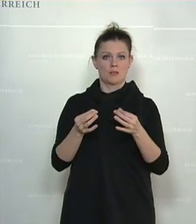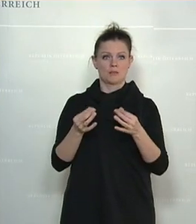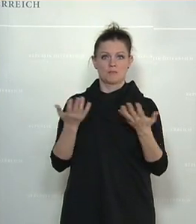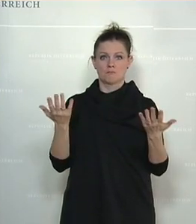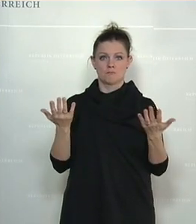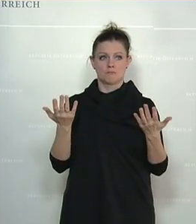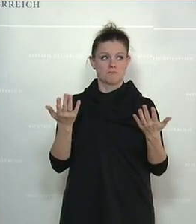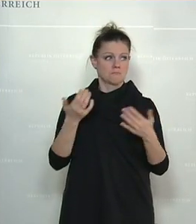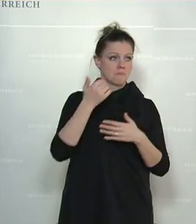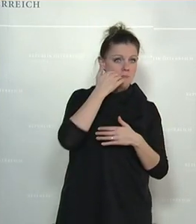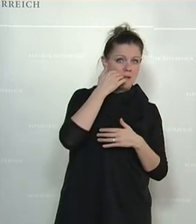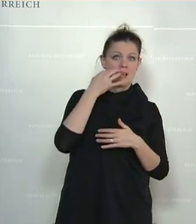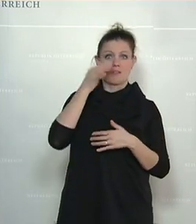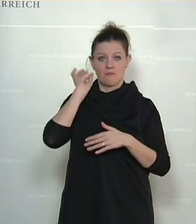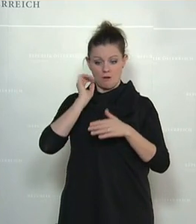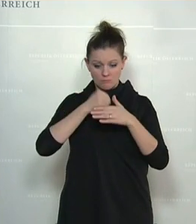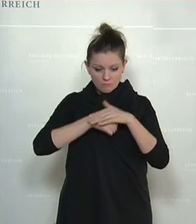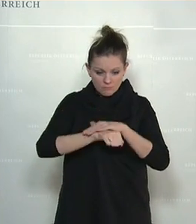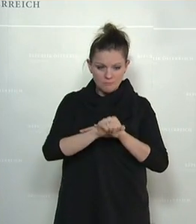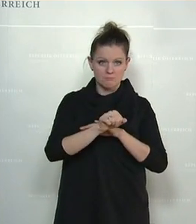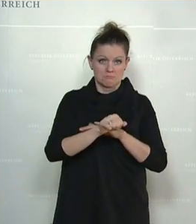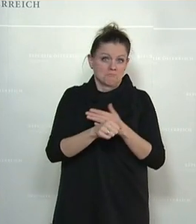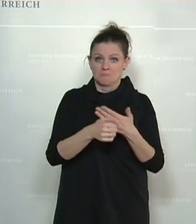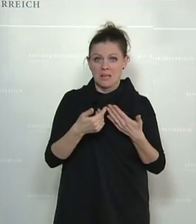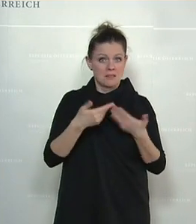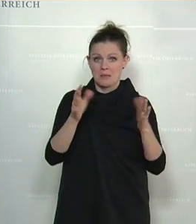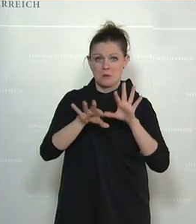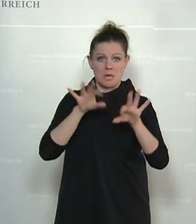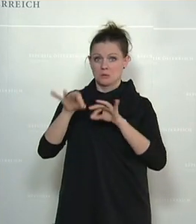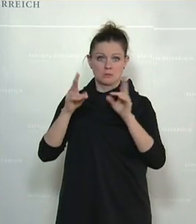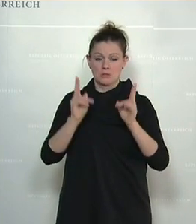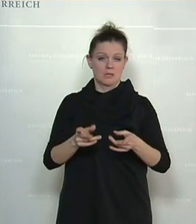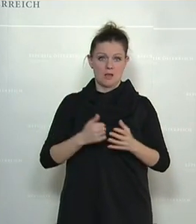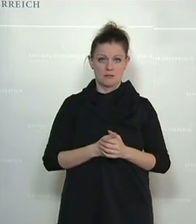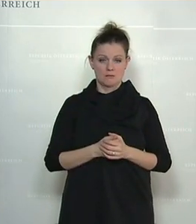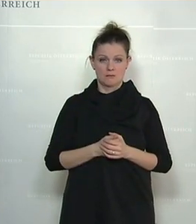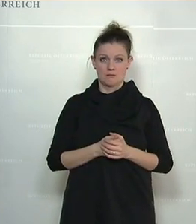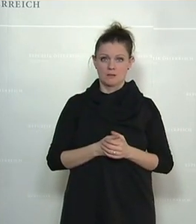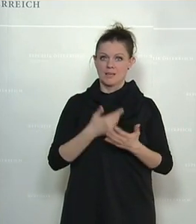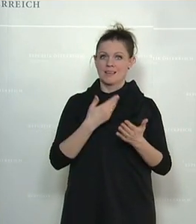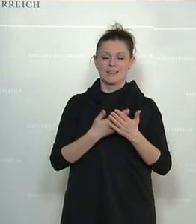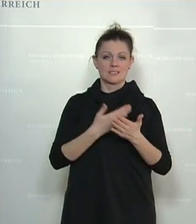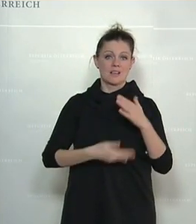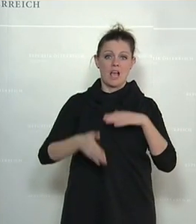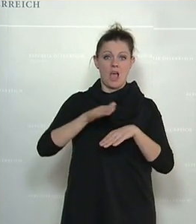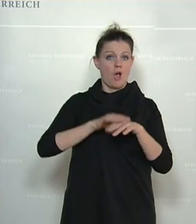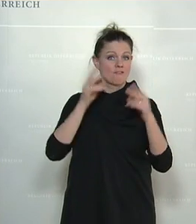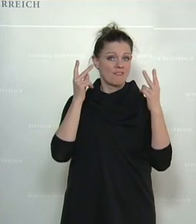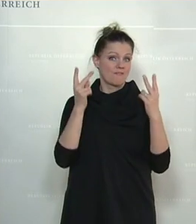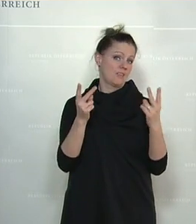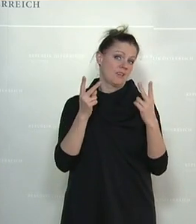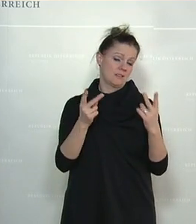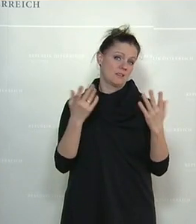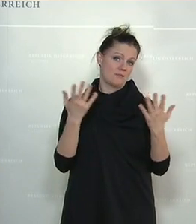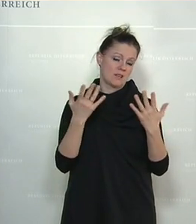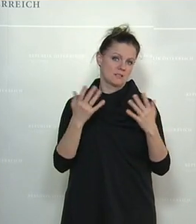ob es Mann oder Frau geboren wurde. Und deswegen ist es umso wichtiger, wenn